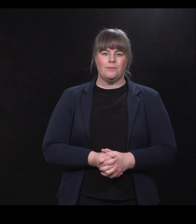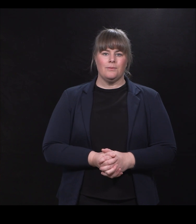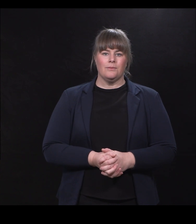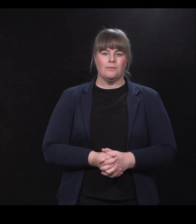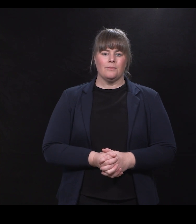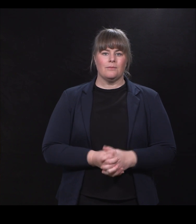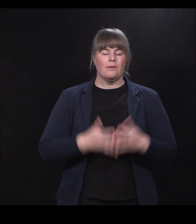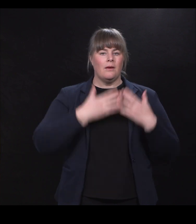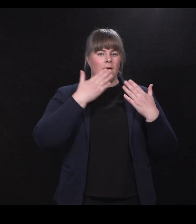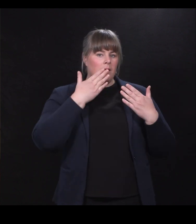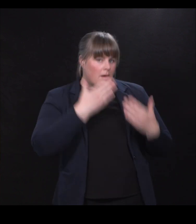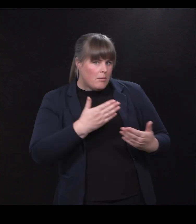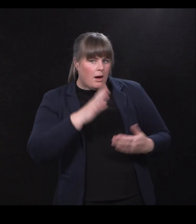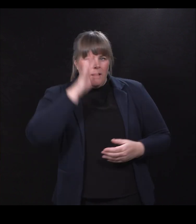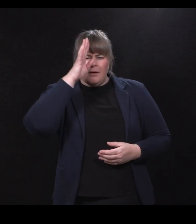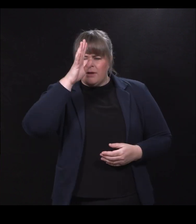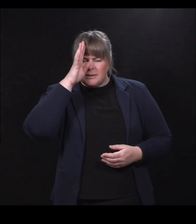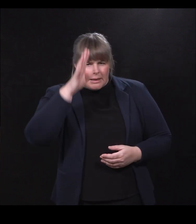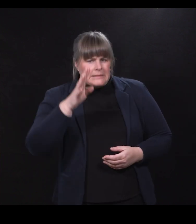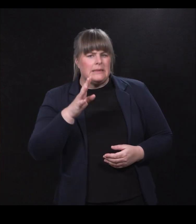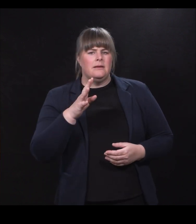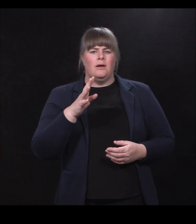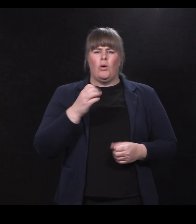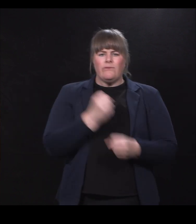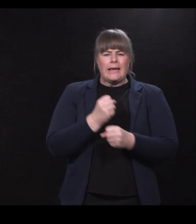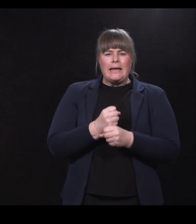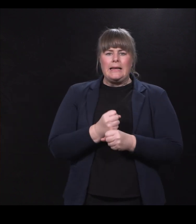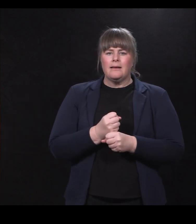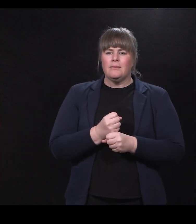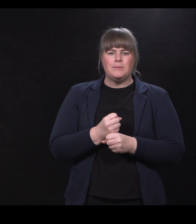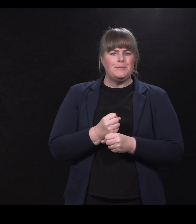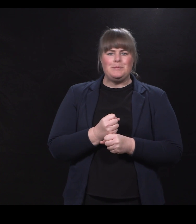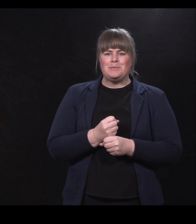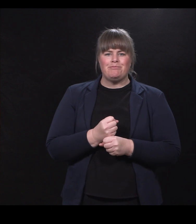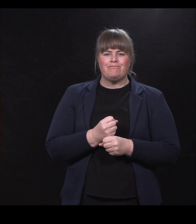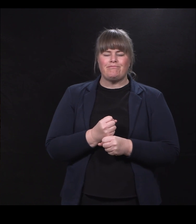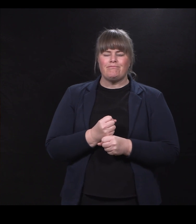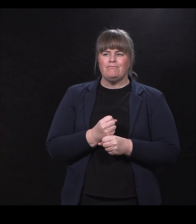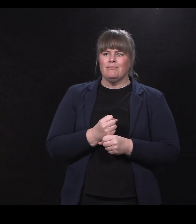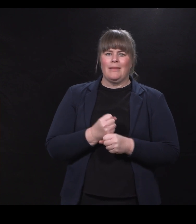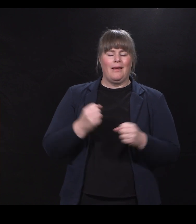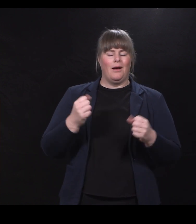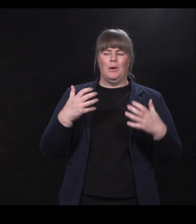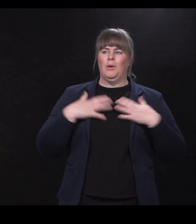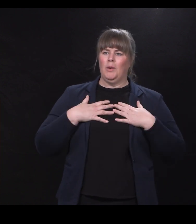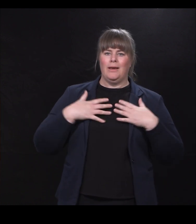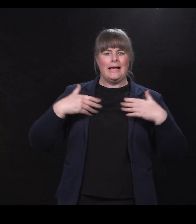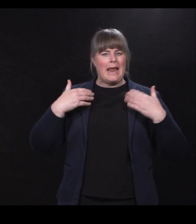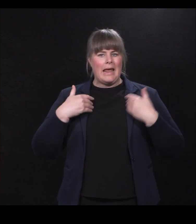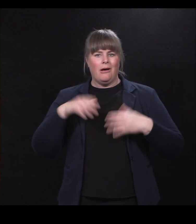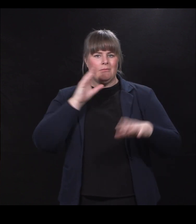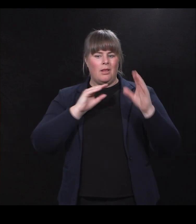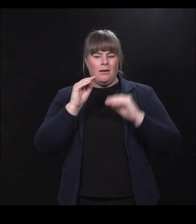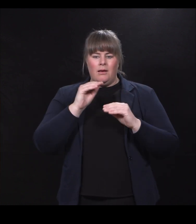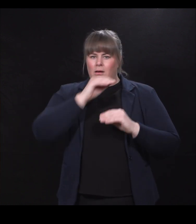Så bra, fantastisk å høre, dere, og virkelig en glede å høre på det. Her var det